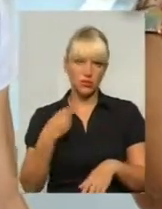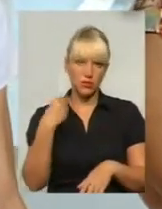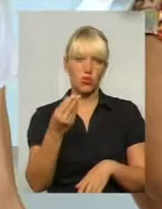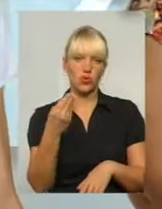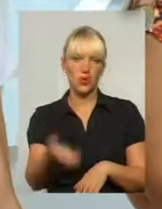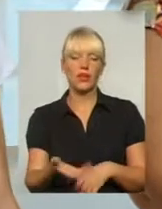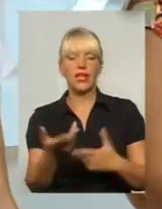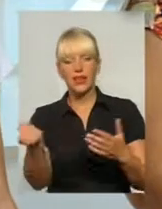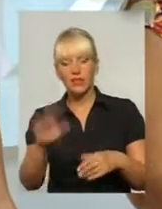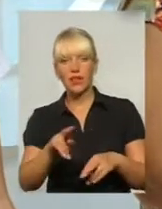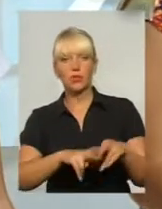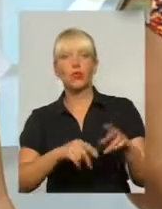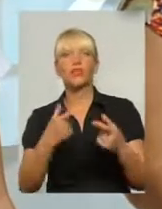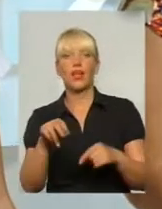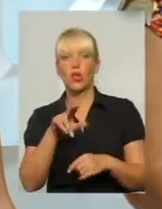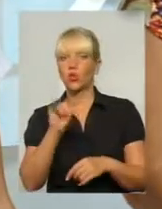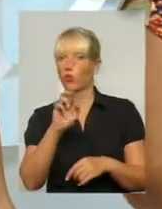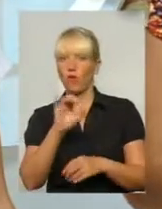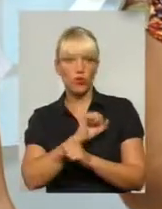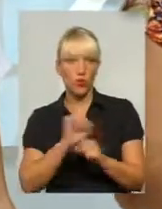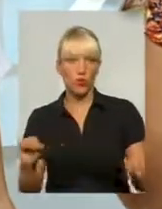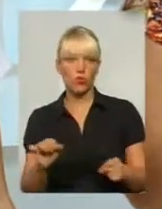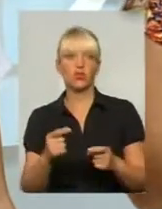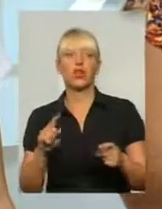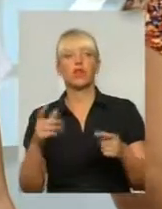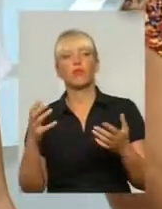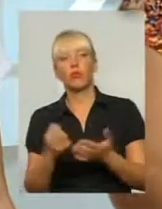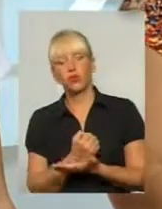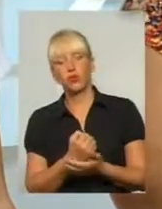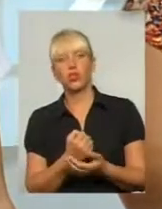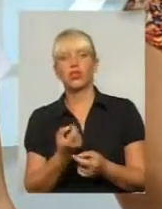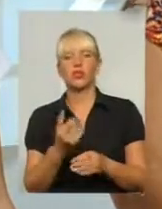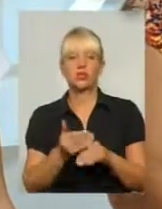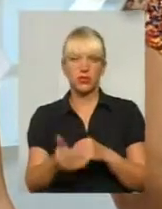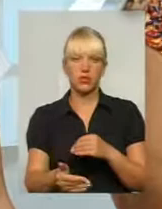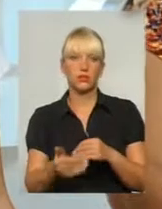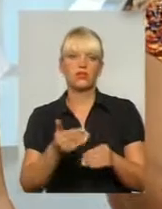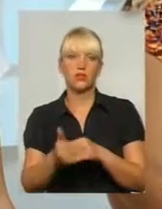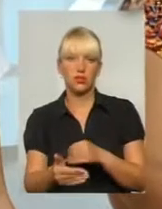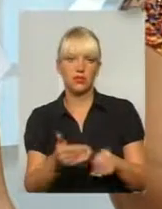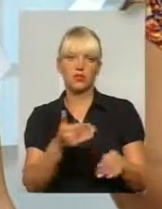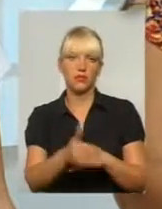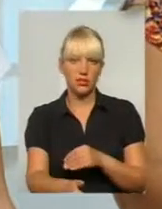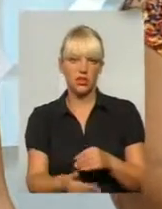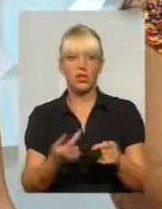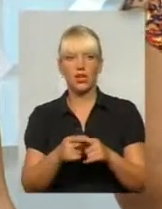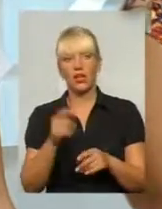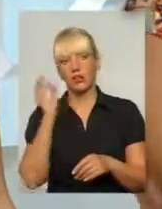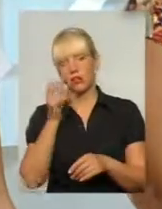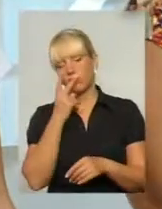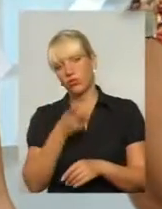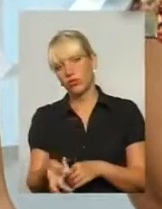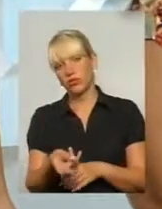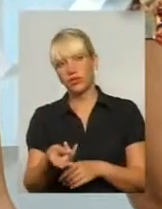будувати. А де будувати? В дубово. Тож в дубово не можна. І виходить, трошки пізніше, трошки пізніше, трошки пізніше, ну вони подивилися, що